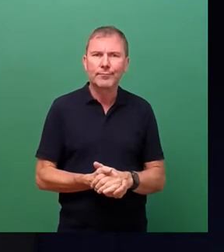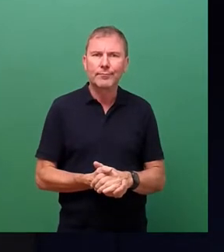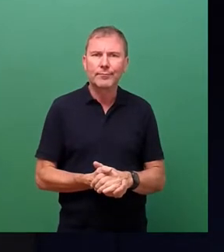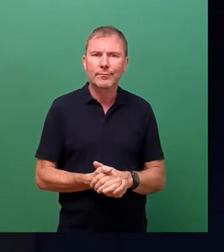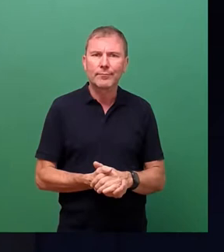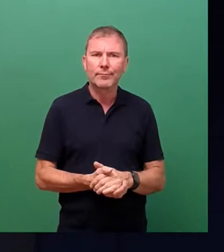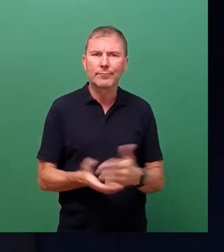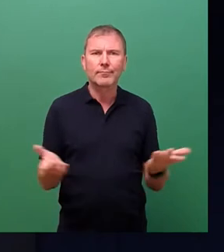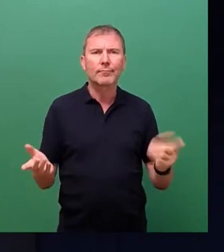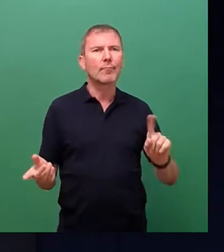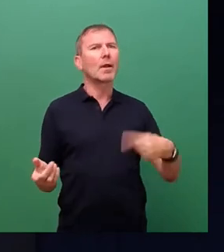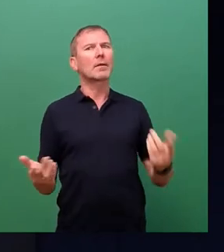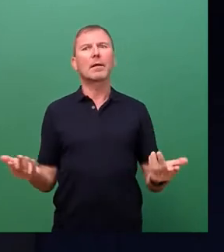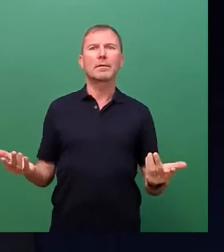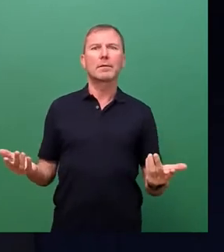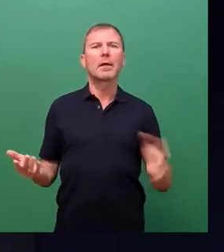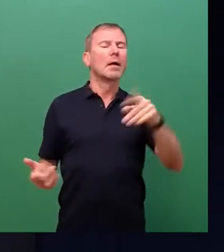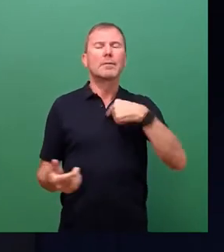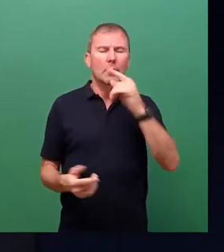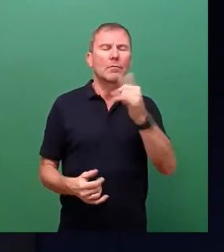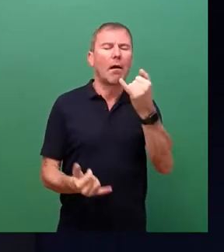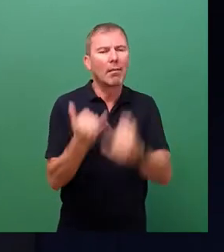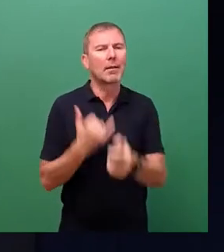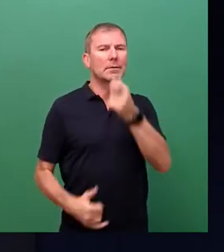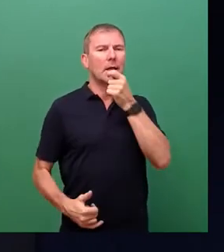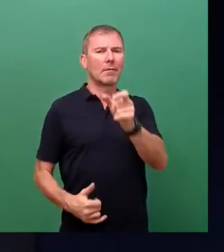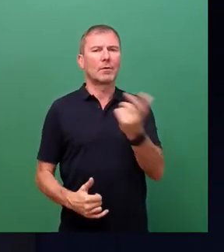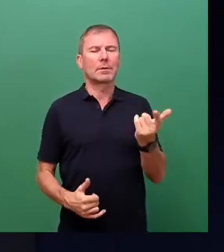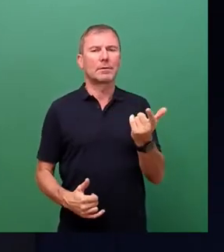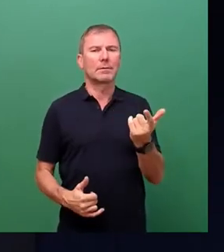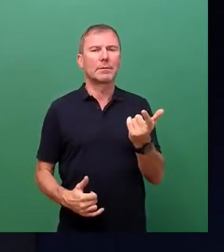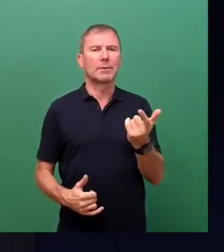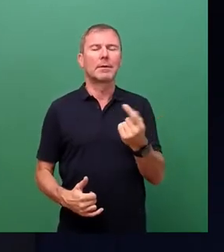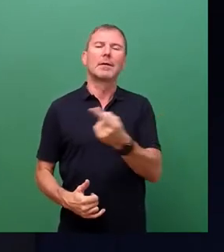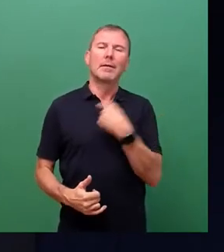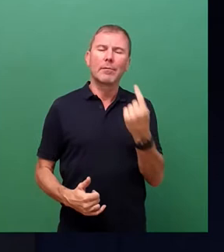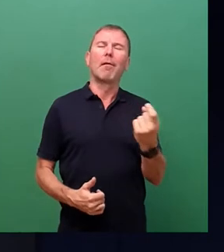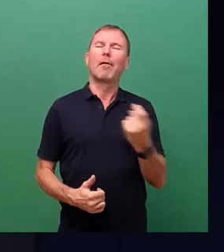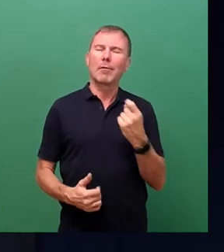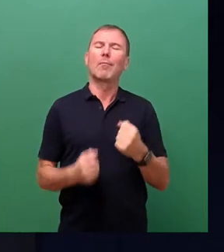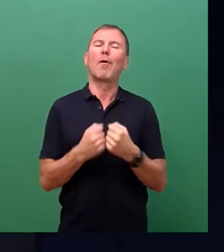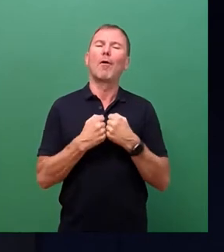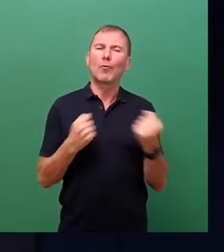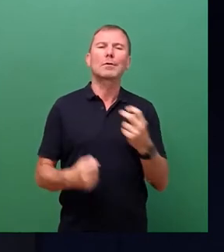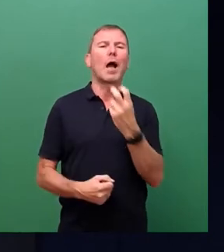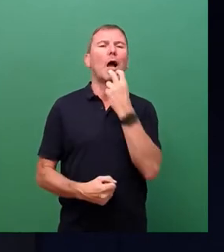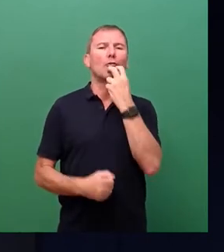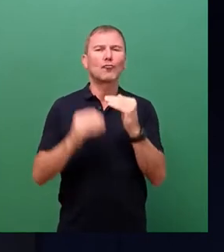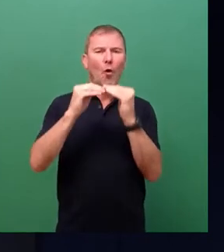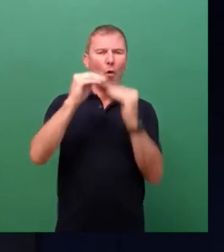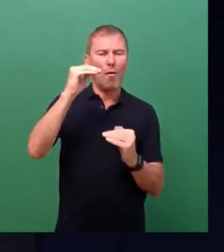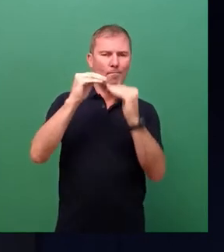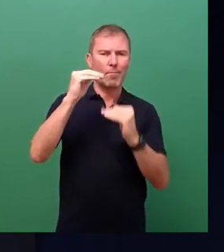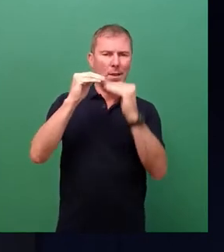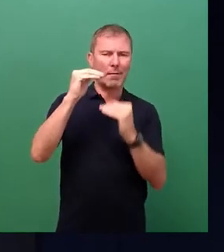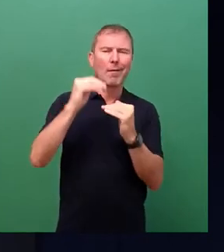Dann sage ich nur eins, wir werden eine größere Stromlücke unabweichbar vor uns